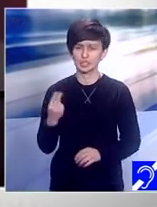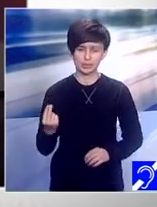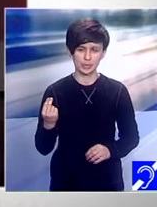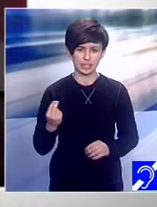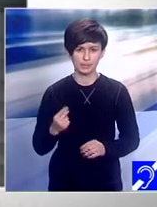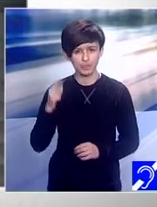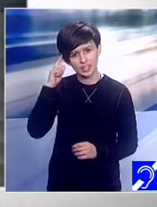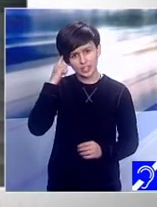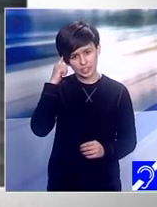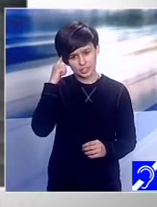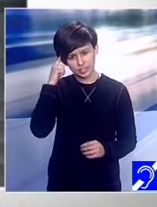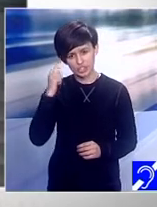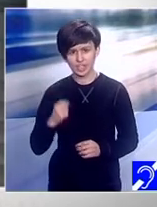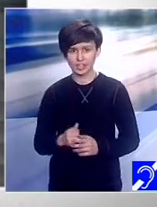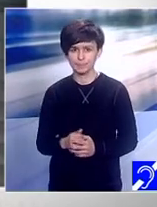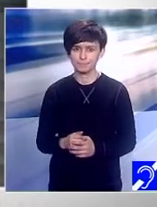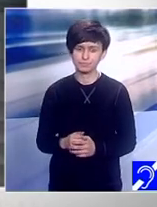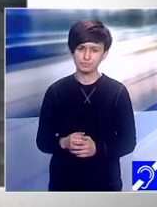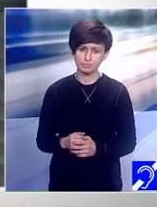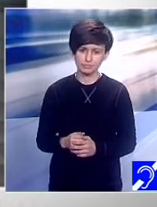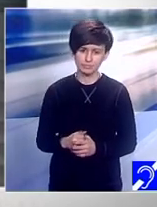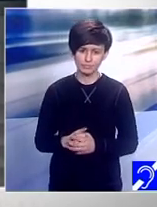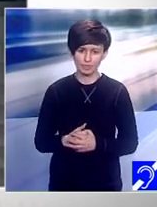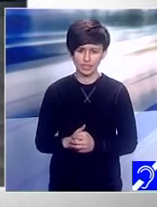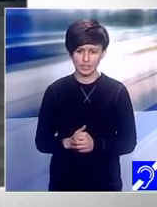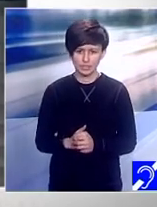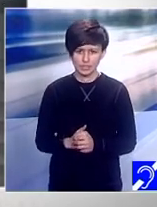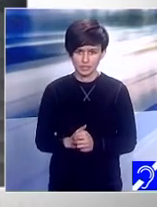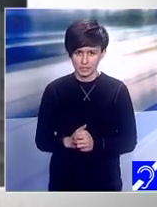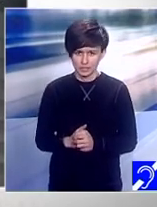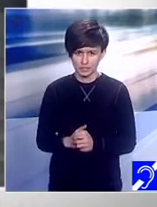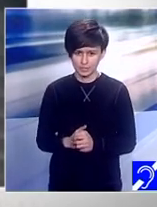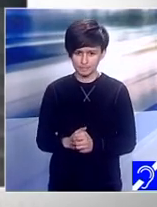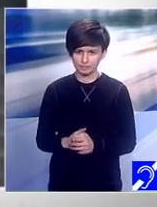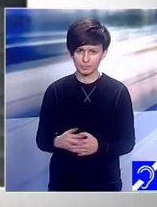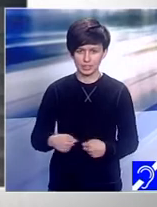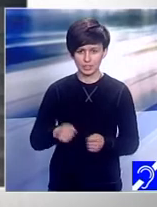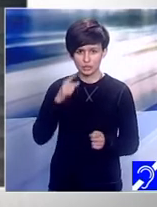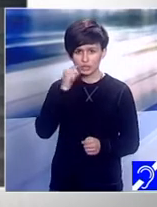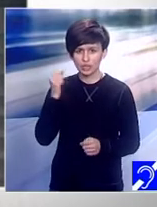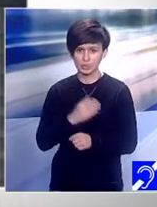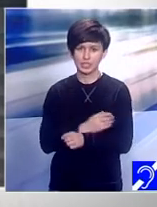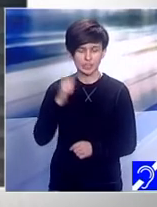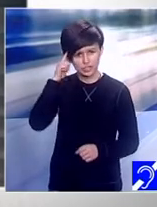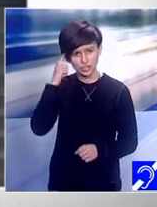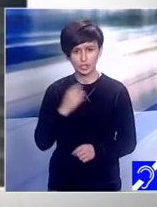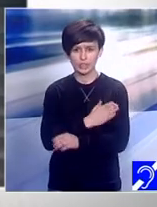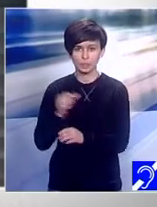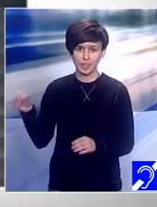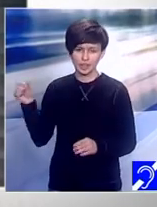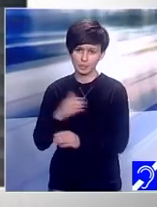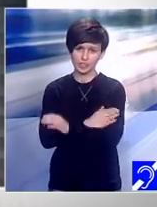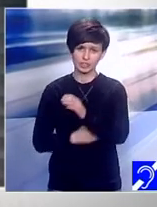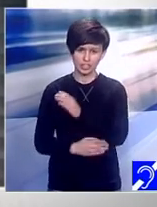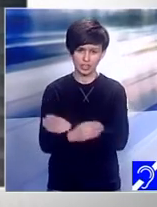știe, se știe că persoanele cu sindrom Down sunt foarte drăgăstoase, foarte iubitoare, foarte cooperante